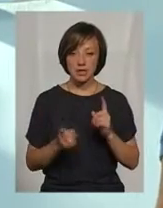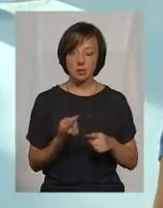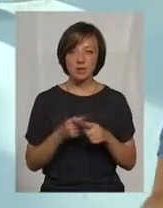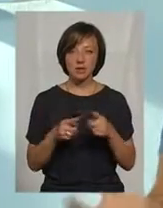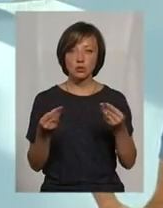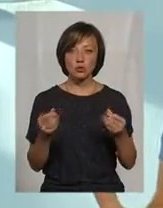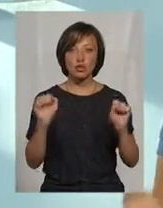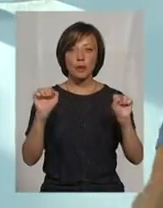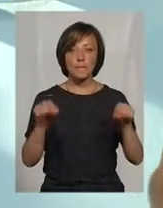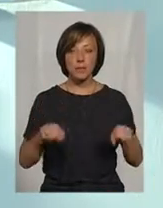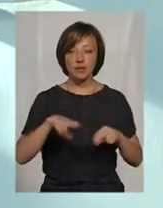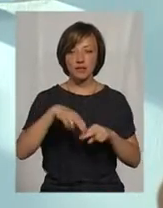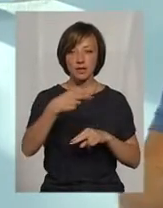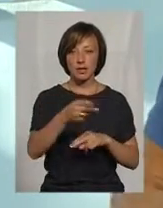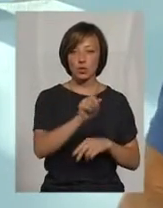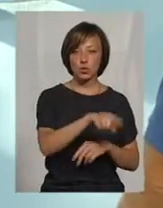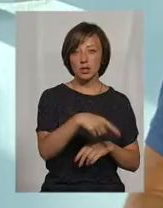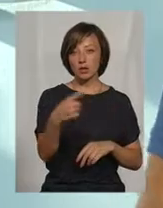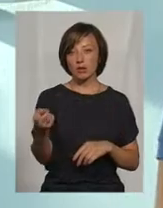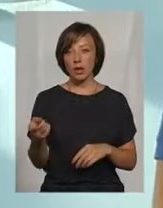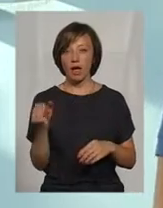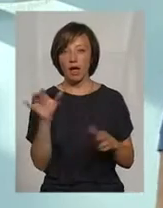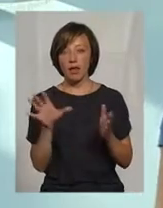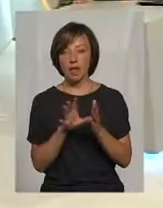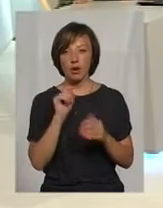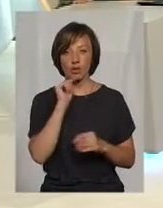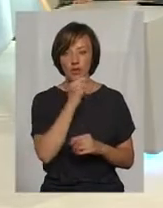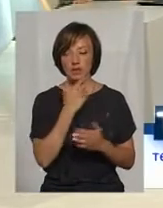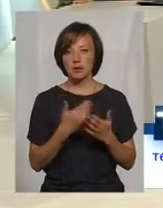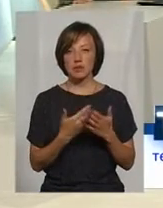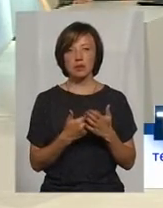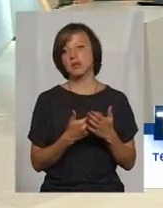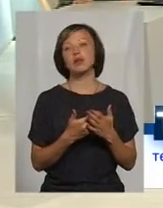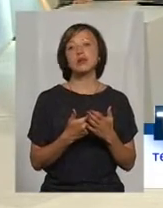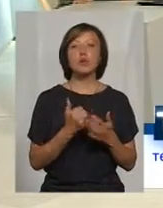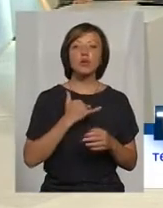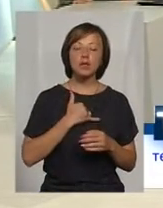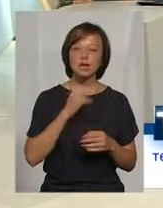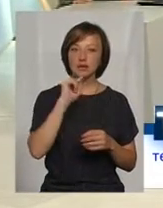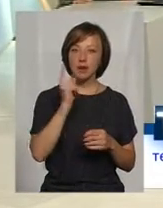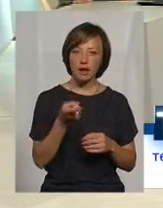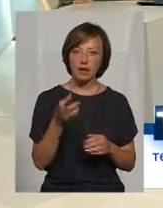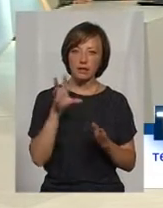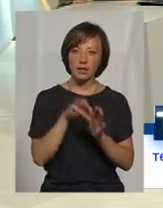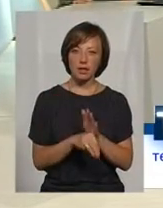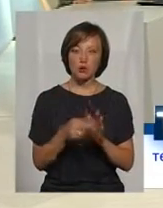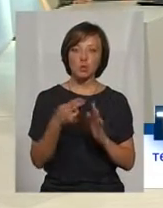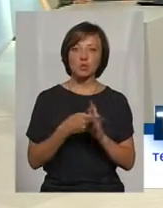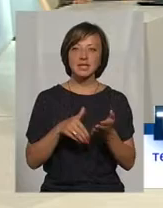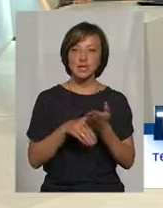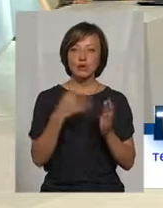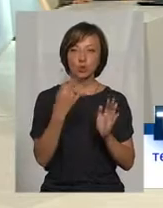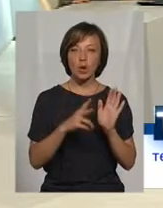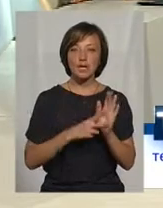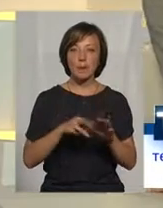кошти можна віддати чи туди, чи на енергоощадність. От, для прикладу, у нас на рік закладено на субсидії 47